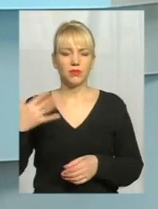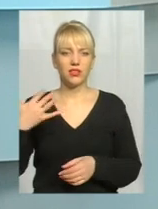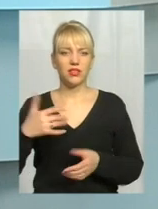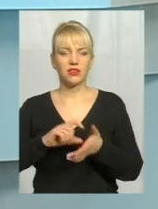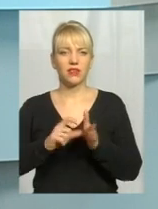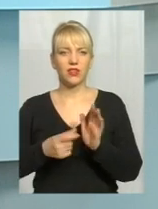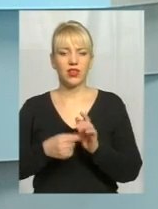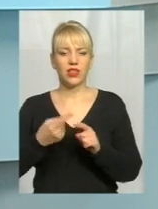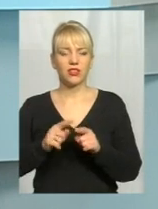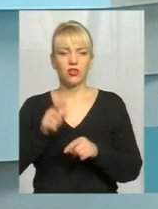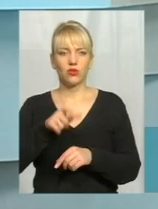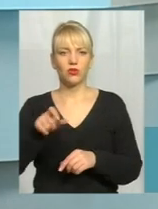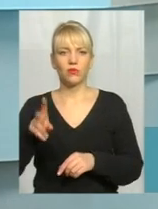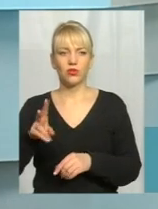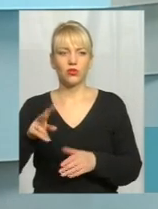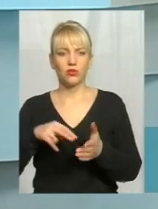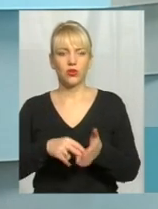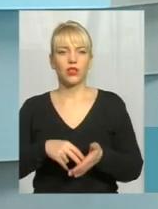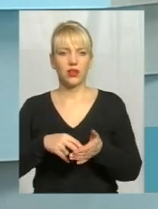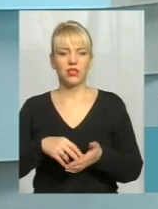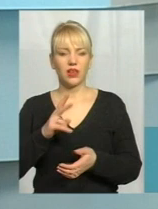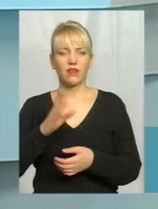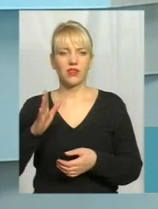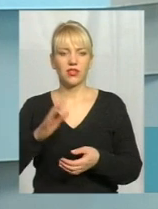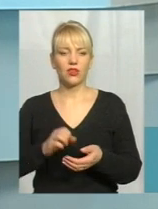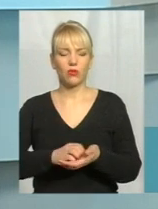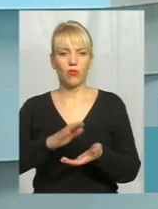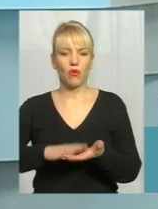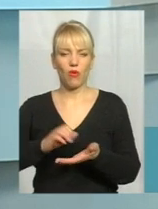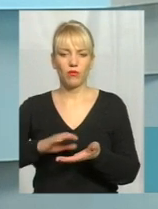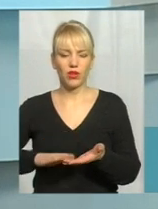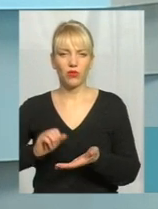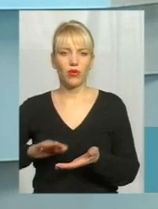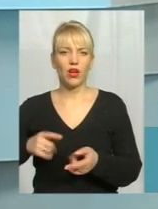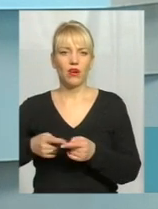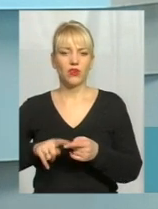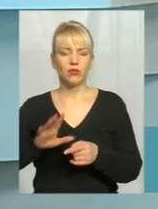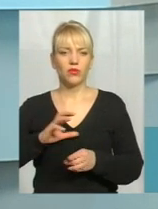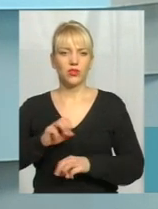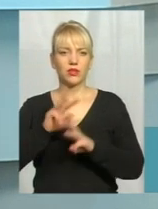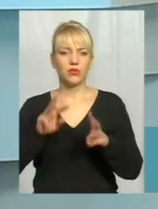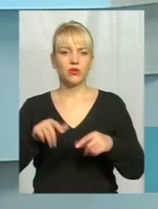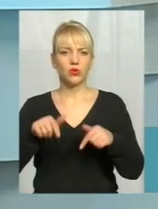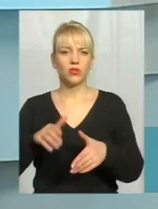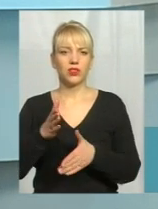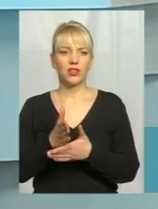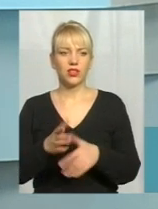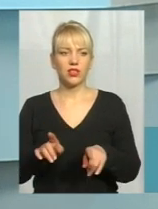Ті особи, які стояли на квартирному обліку, вони були забезпечені. Але тут є велика така